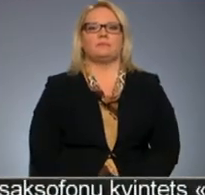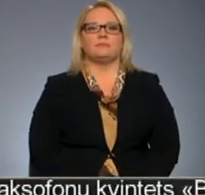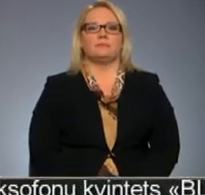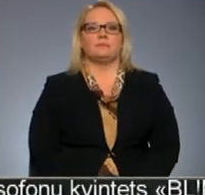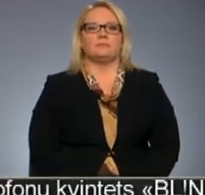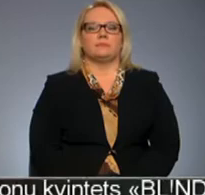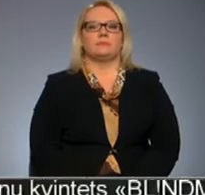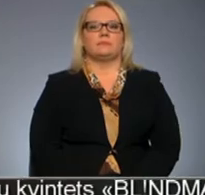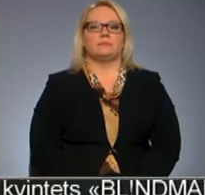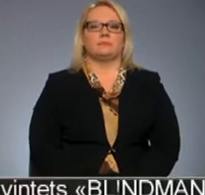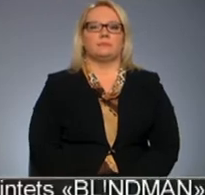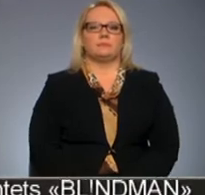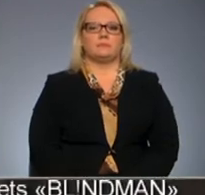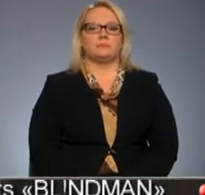Ceicēns, Latvijas televīzija.